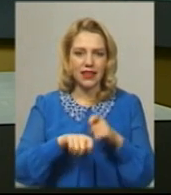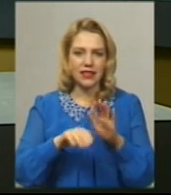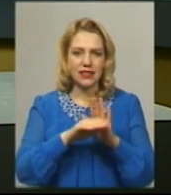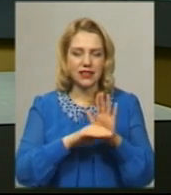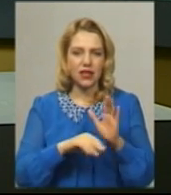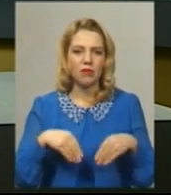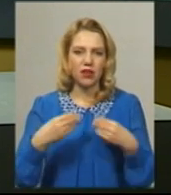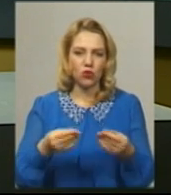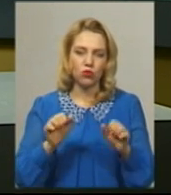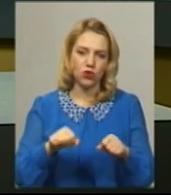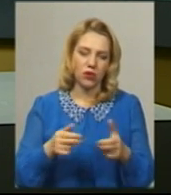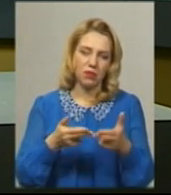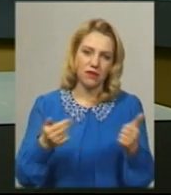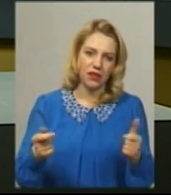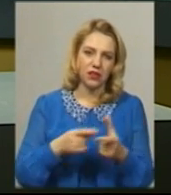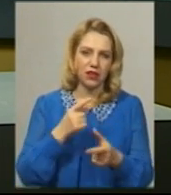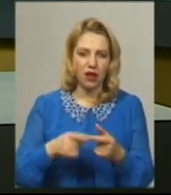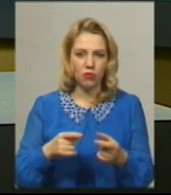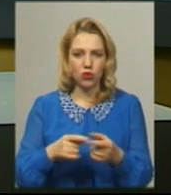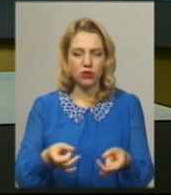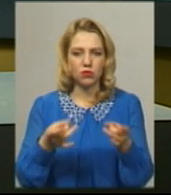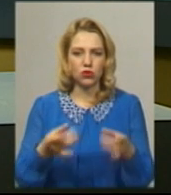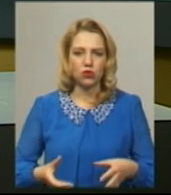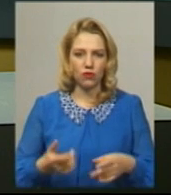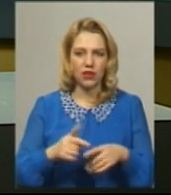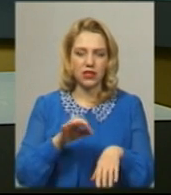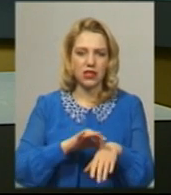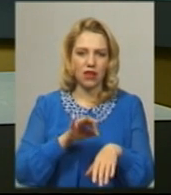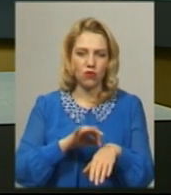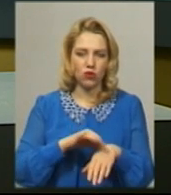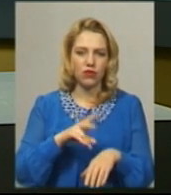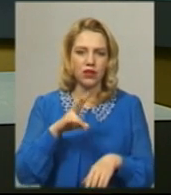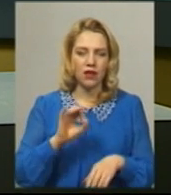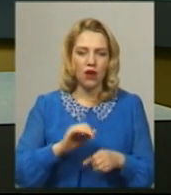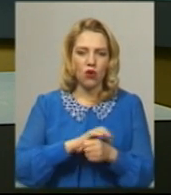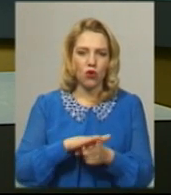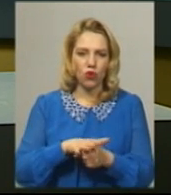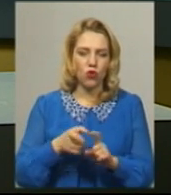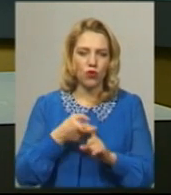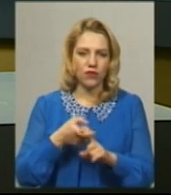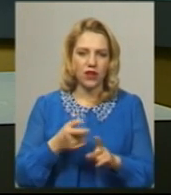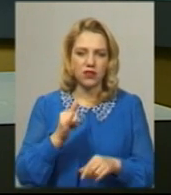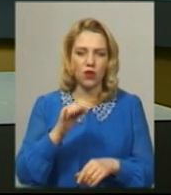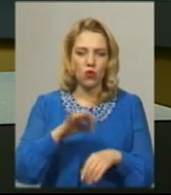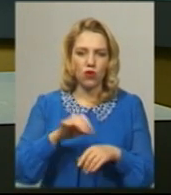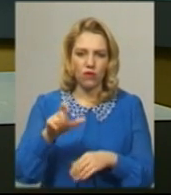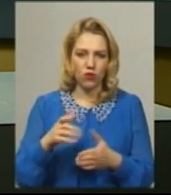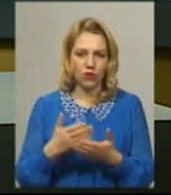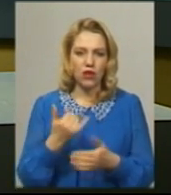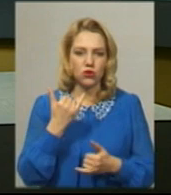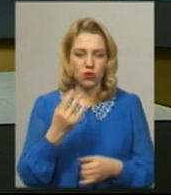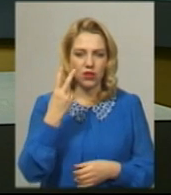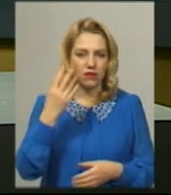можливість підтвердити або спростувати захворювання на коронавірусну інфекцію у хворого. Нагадаю, сьогодні про дві